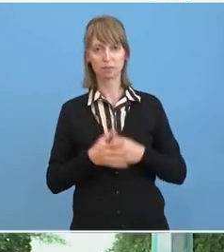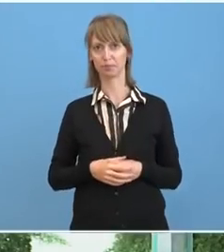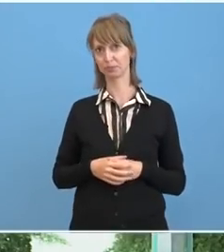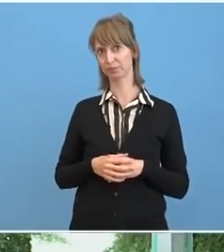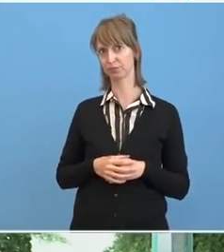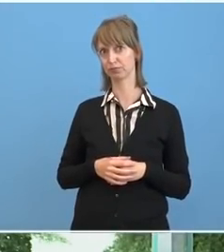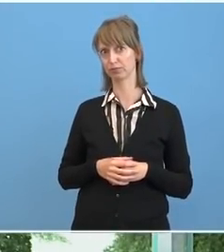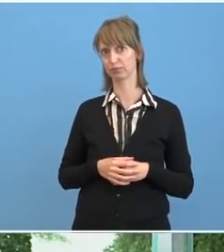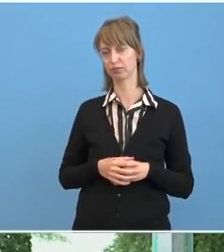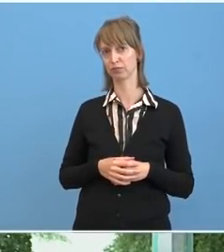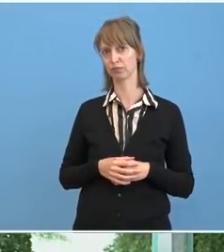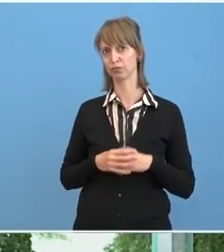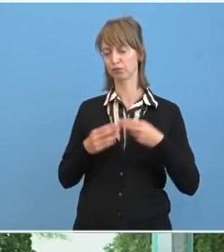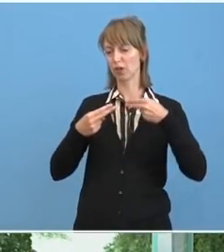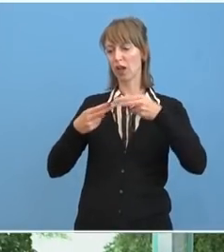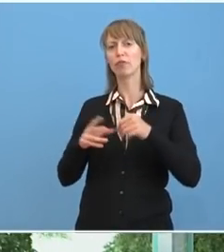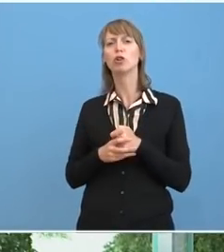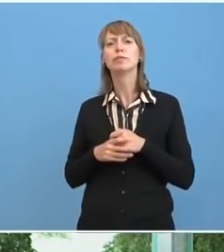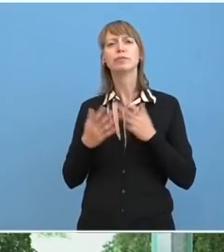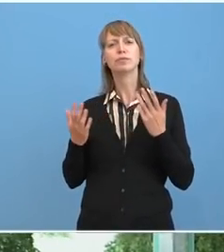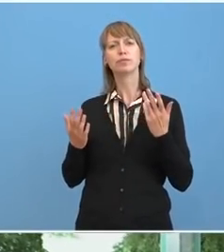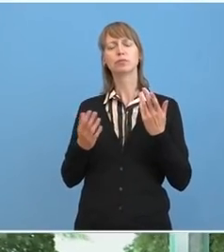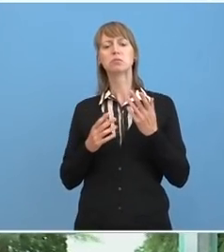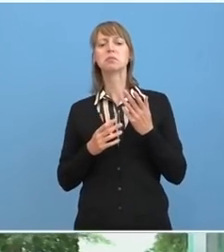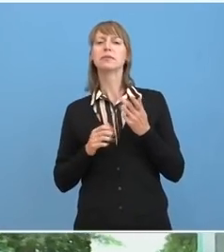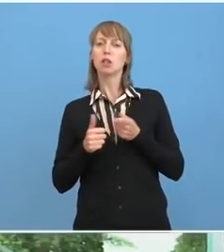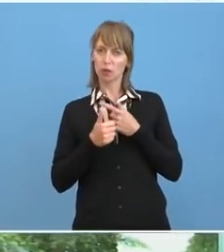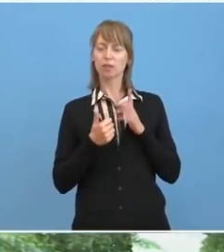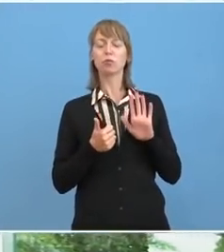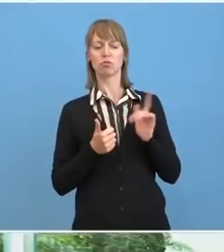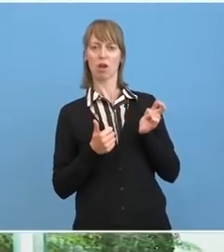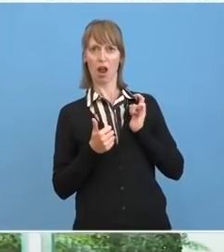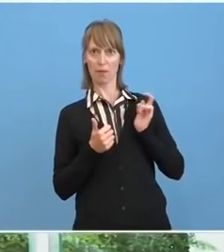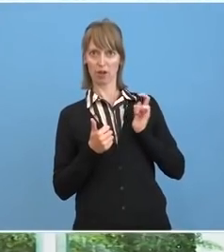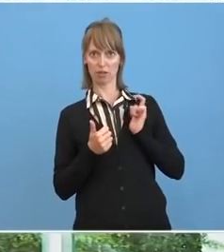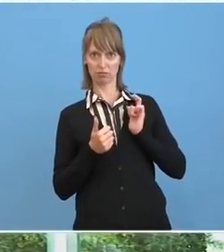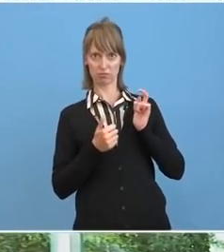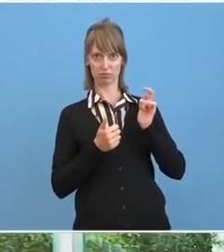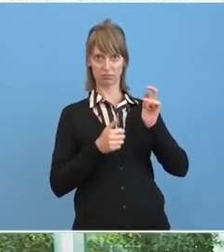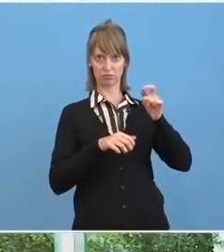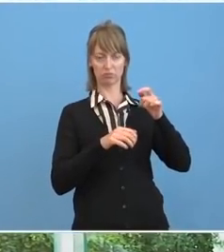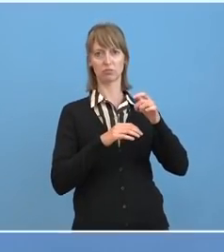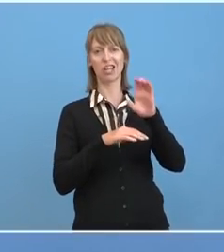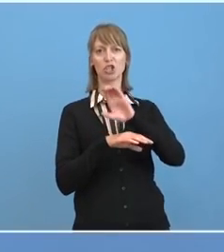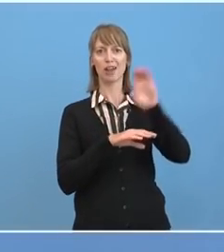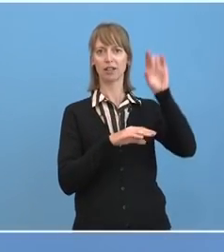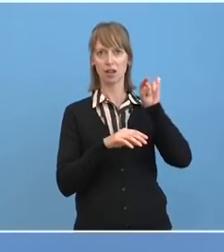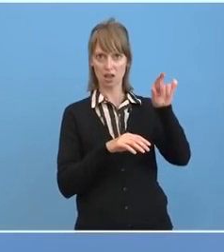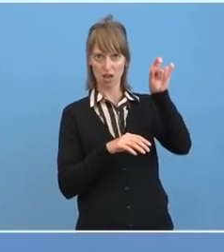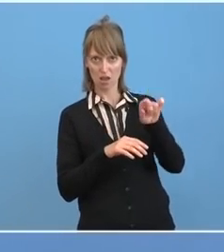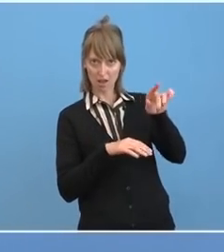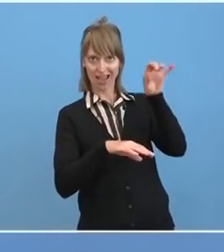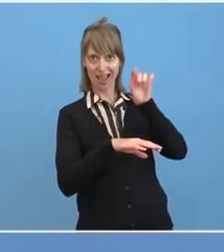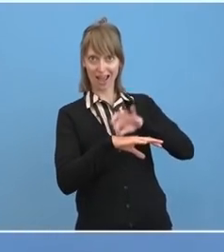Nun zunächst einmal ist ja abzuwarten, wie die Untersuchungen der Ärzte in der Charité und die